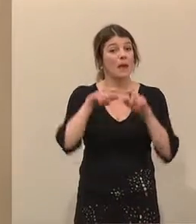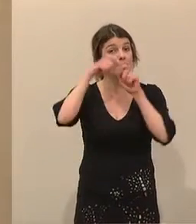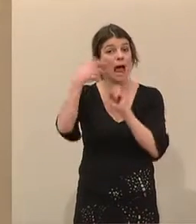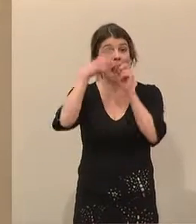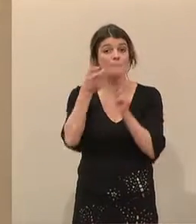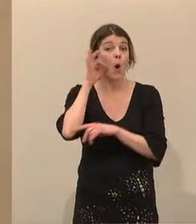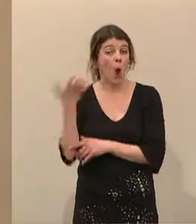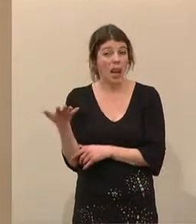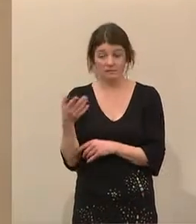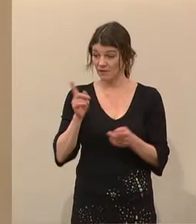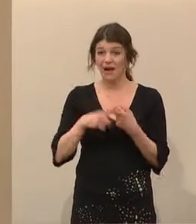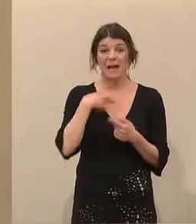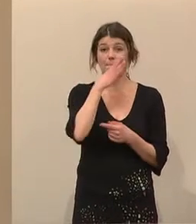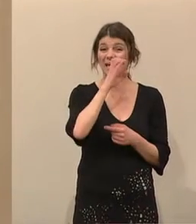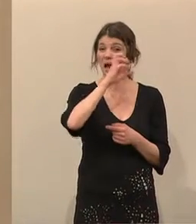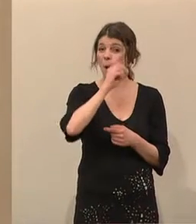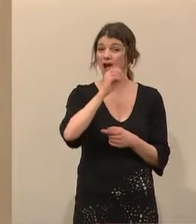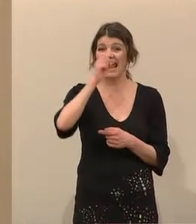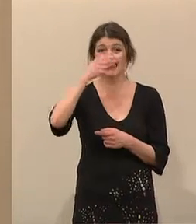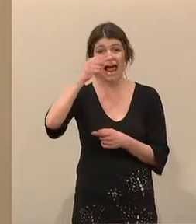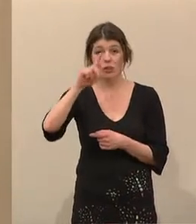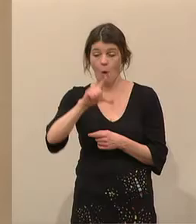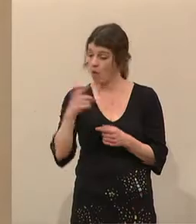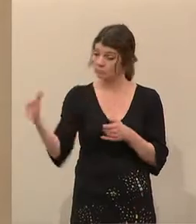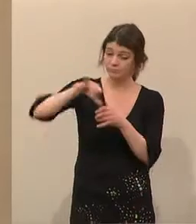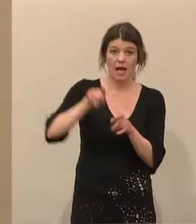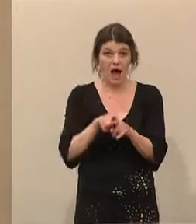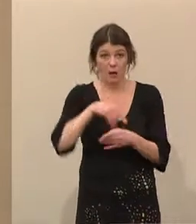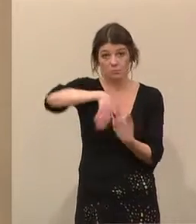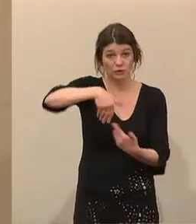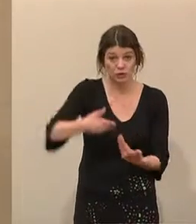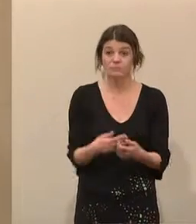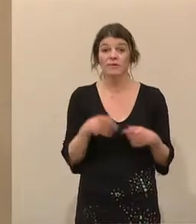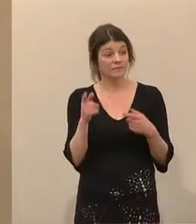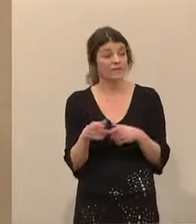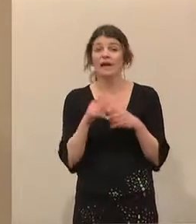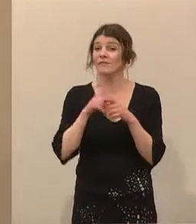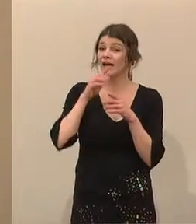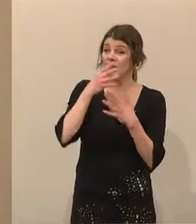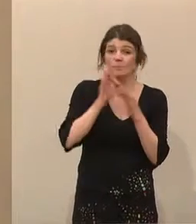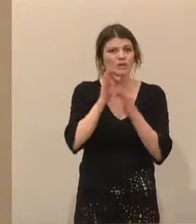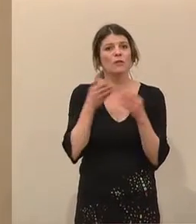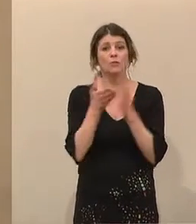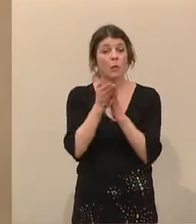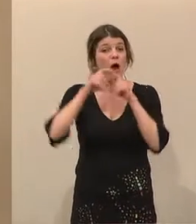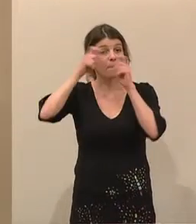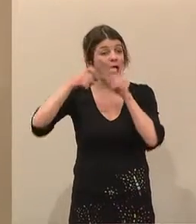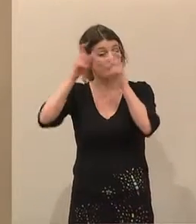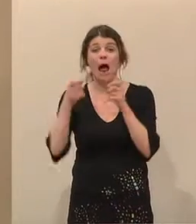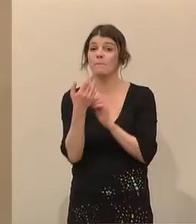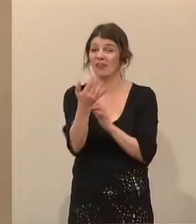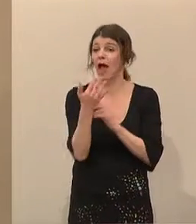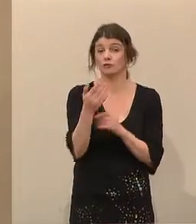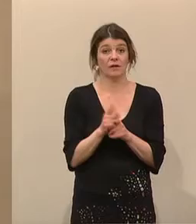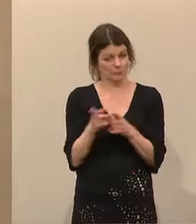als Beimischung zu Bioethanol. 40 Prozent der weltweiten Entwaldung wird durch Ölpalmenplantagen verursacht. Plan